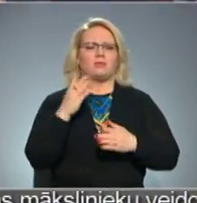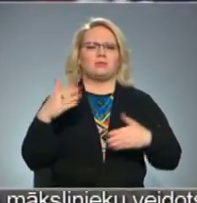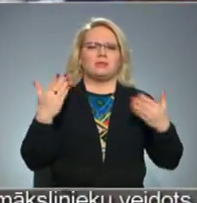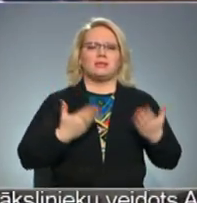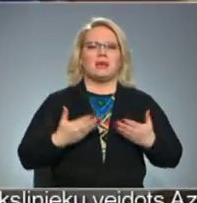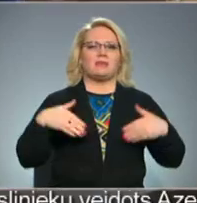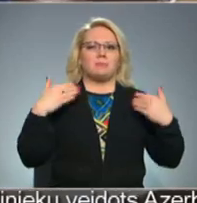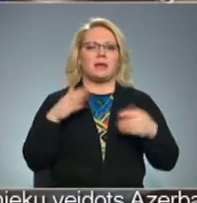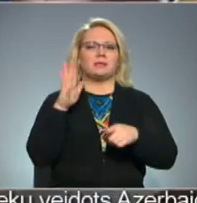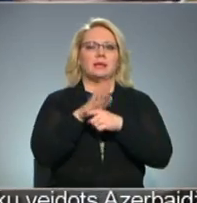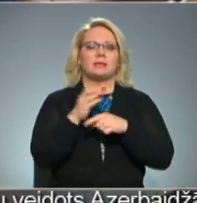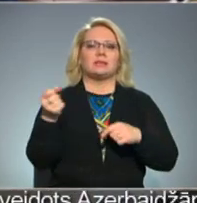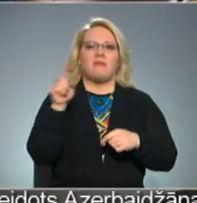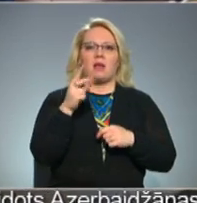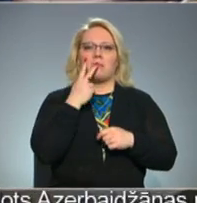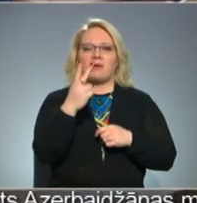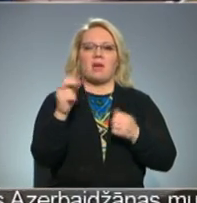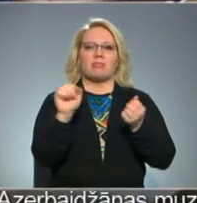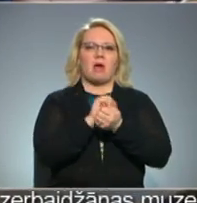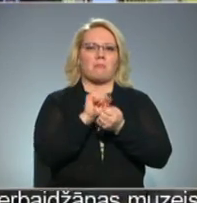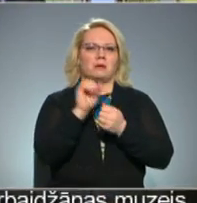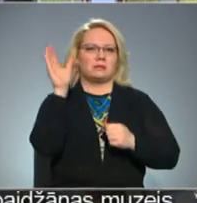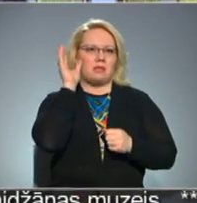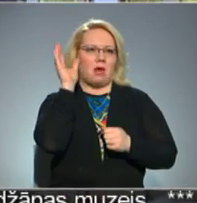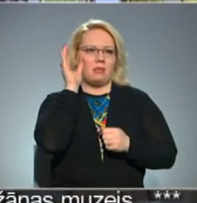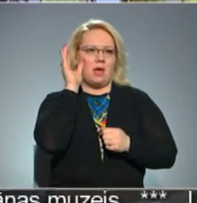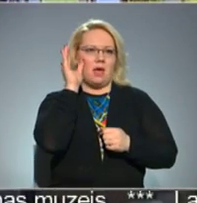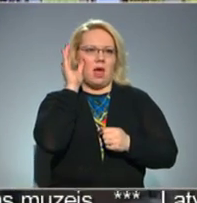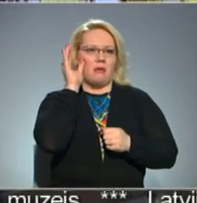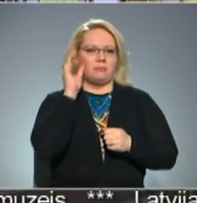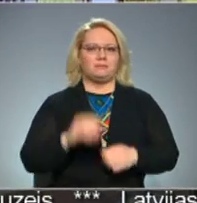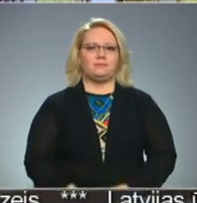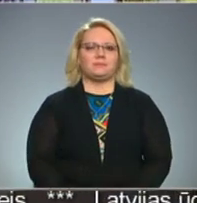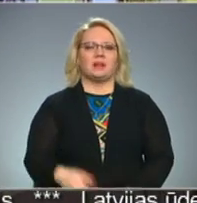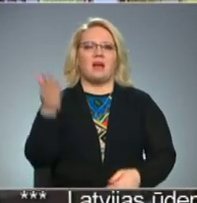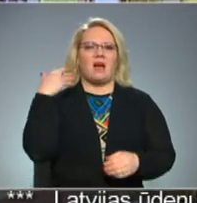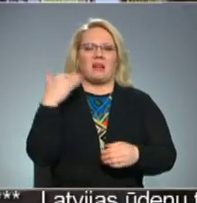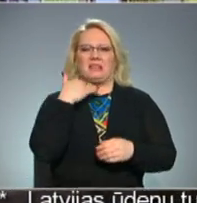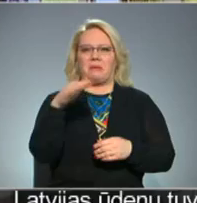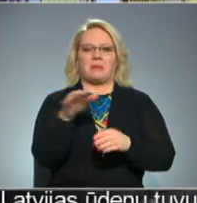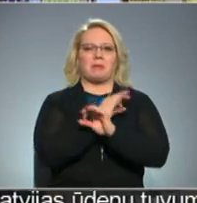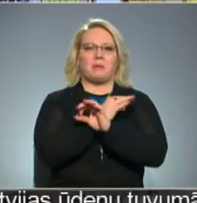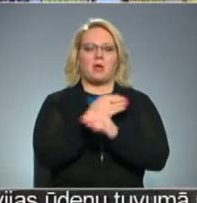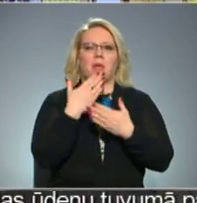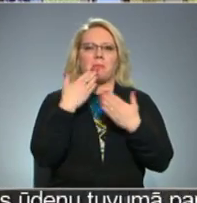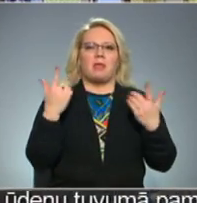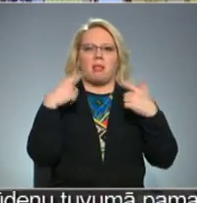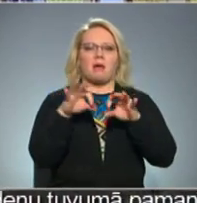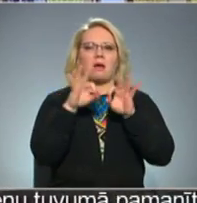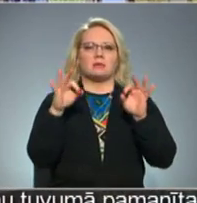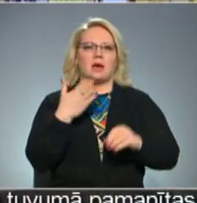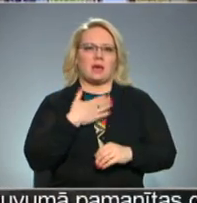prieks līdzs arī vairāk pievērsties dabas zinātnēm. Kādreiz galīgi nepatika bioloģija, bet tagad pēdējā laikā sāk iepatikties.